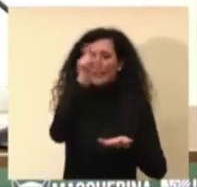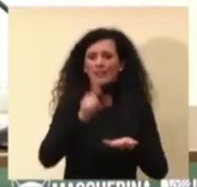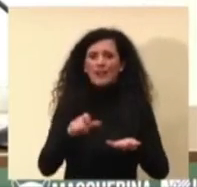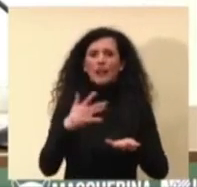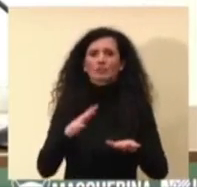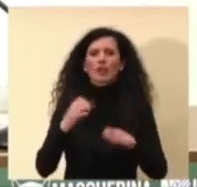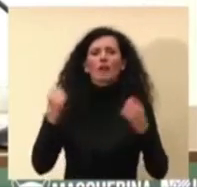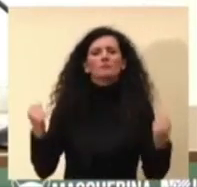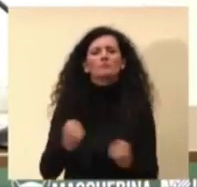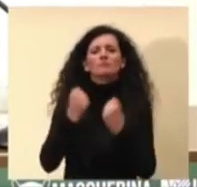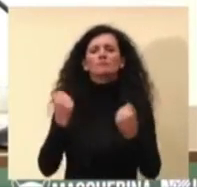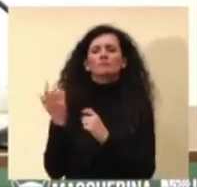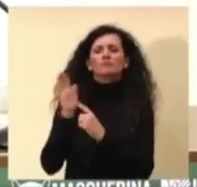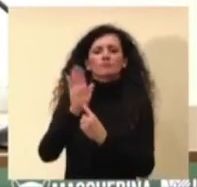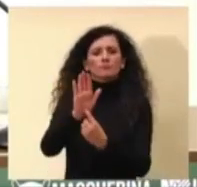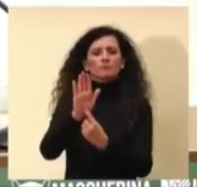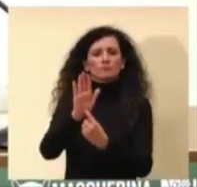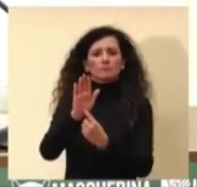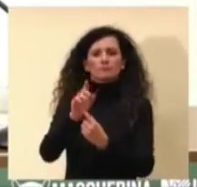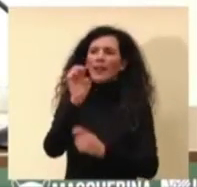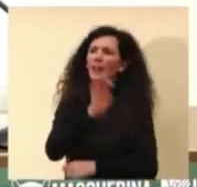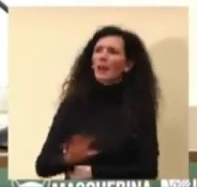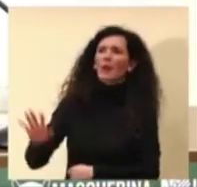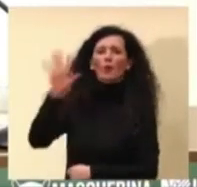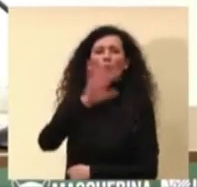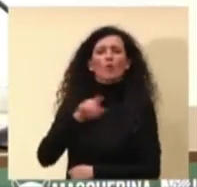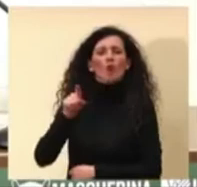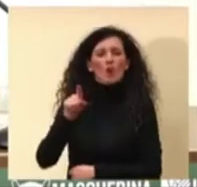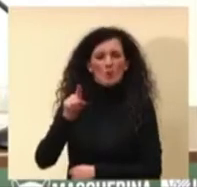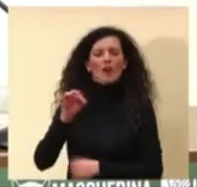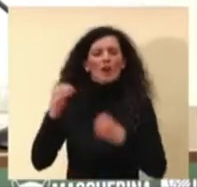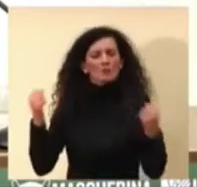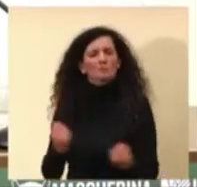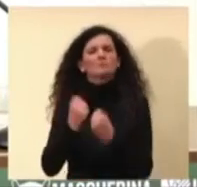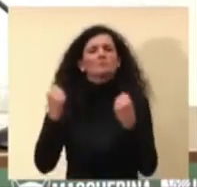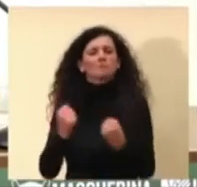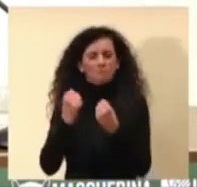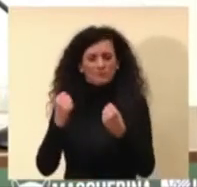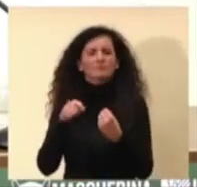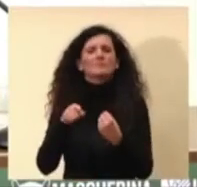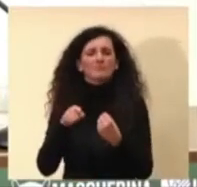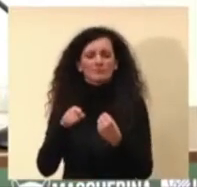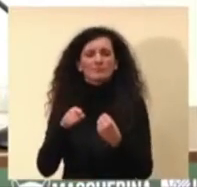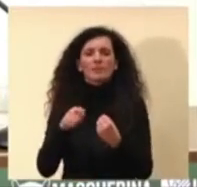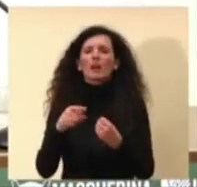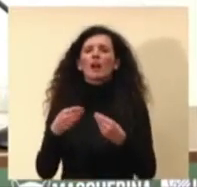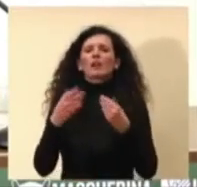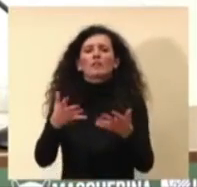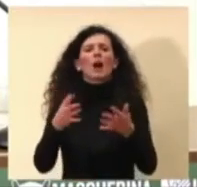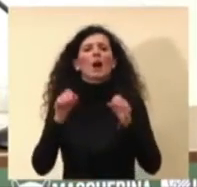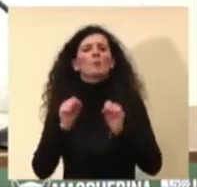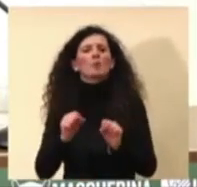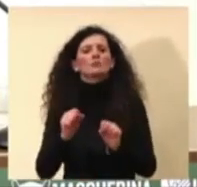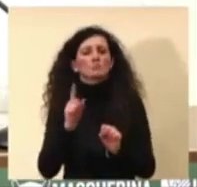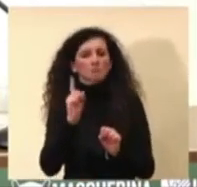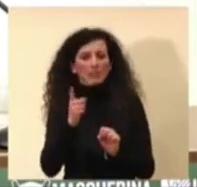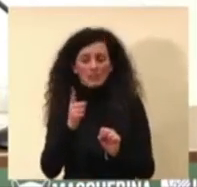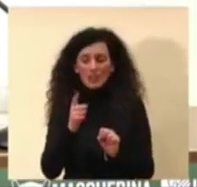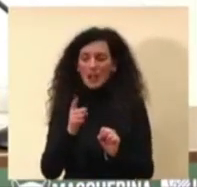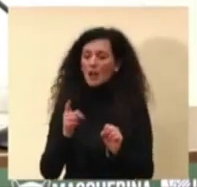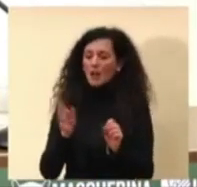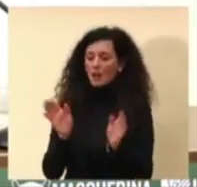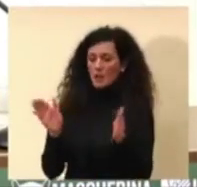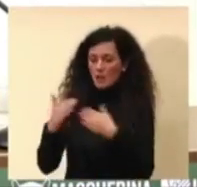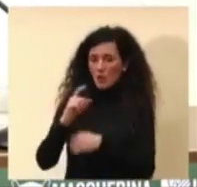europea del Joint Procurement che ha permesso di ottenere le dosi dei tre